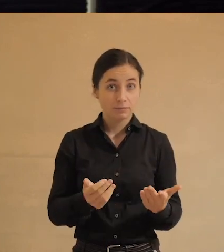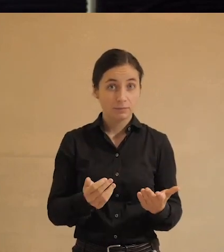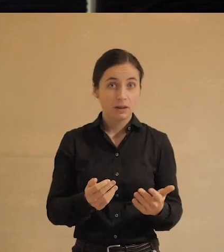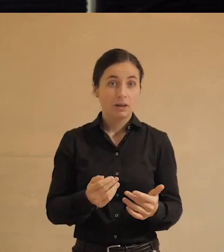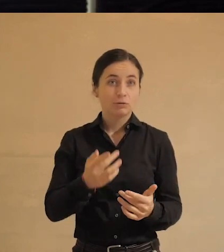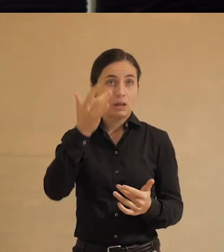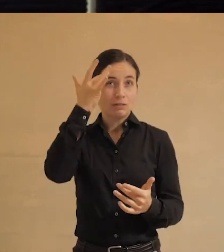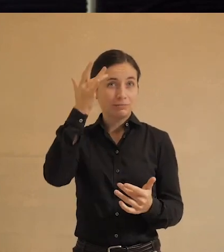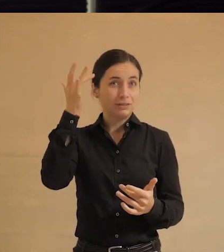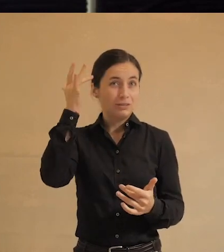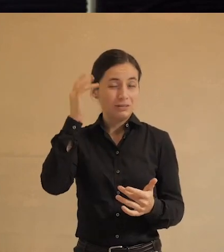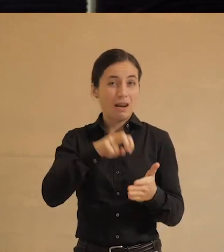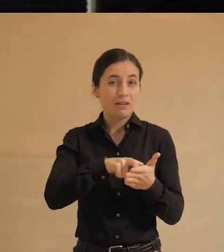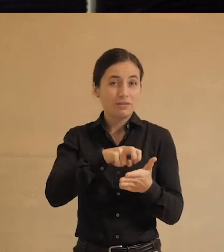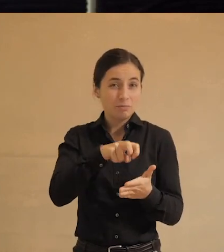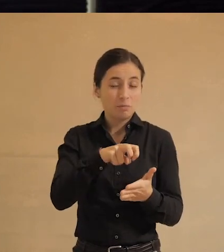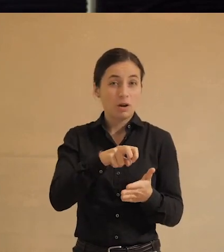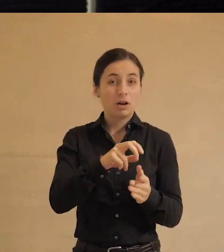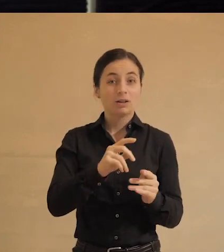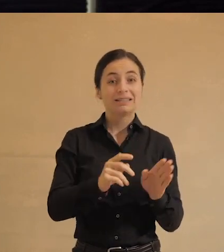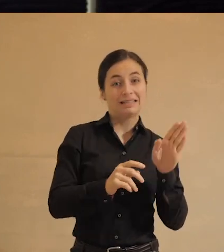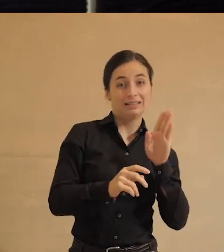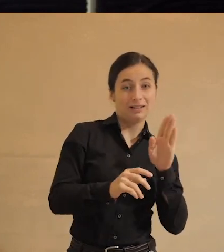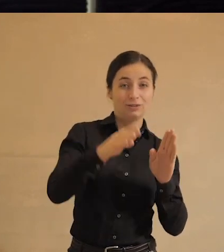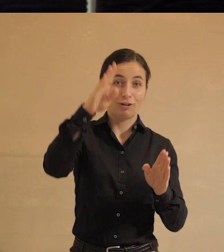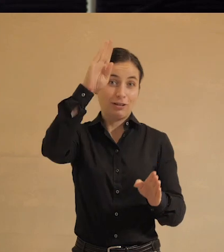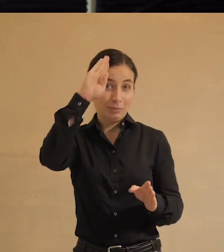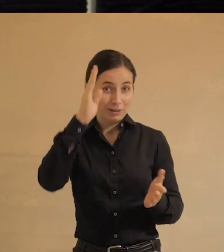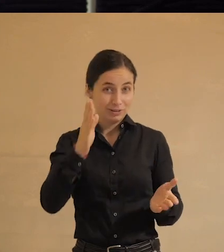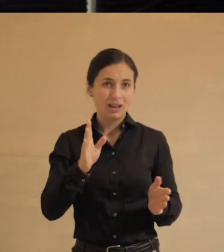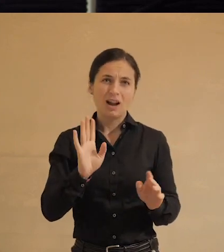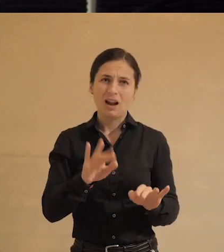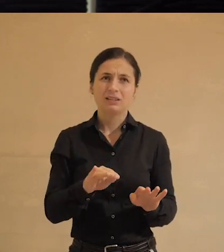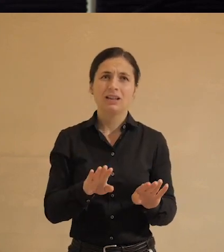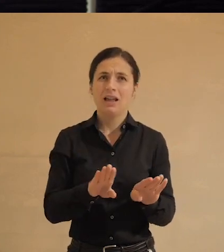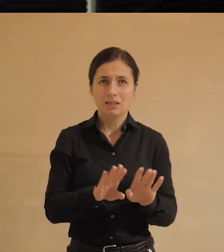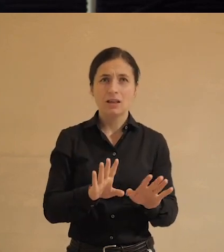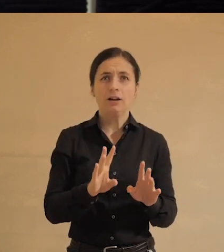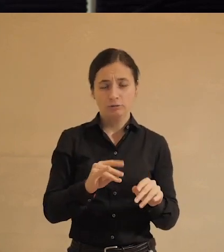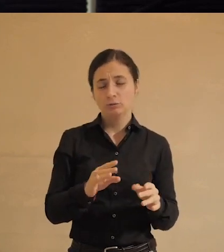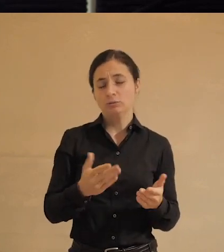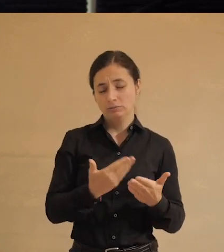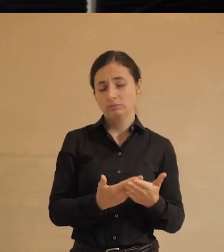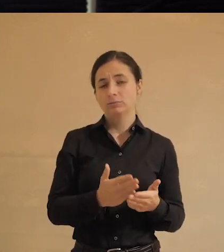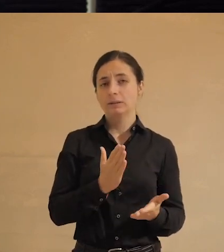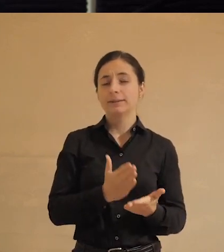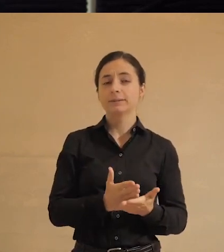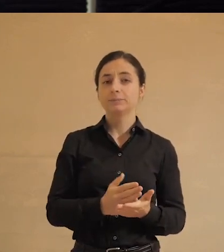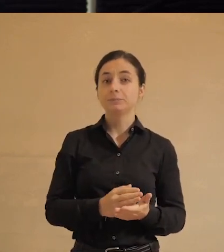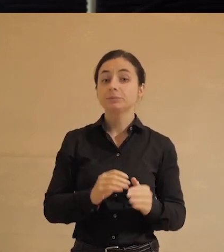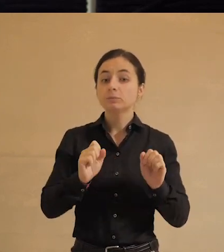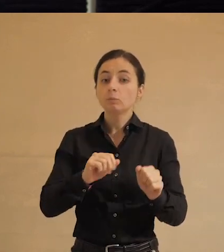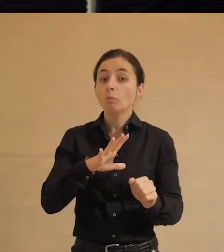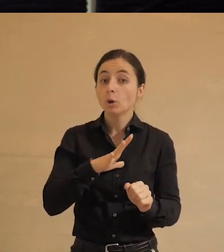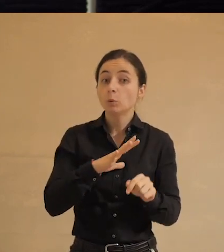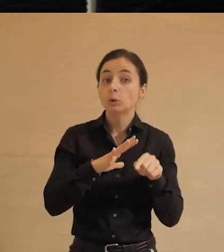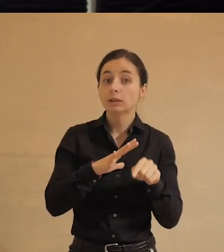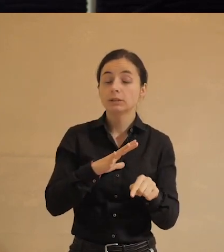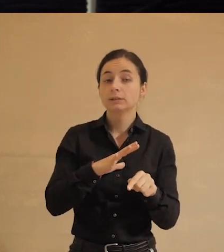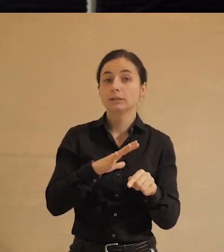как-то стереотипизируя, скажем, для девочки, для мальчиков. Хотя не только так, но тем не менее. Может быть, эти самые